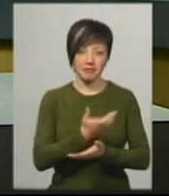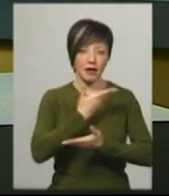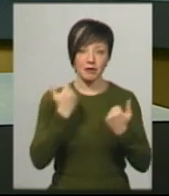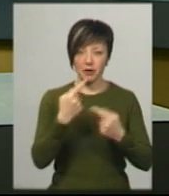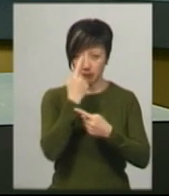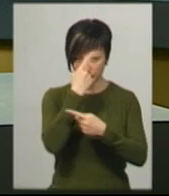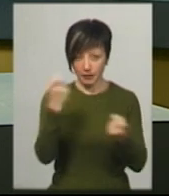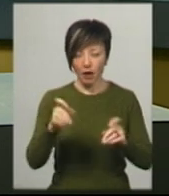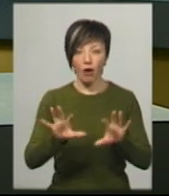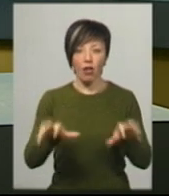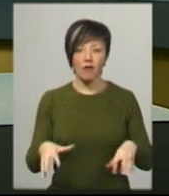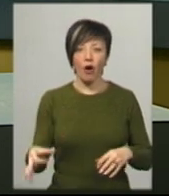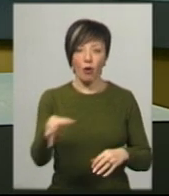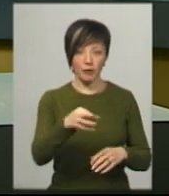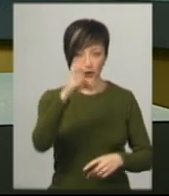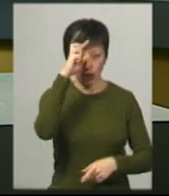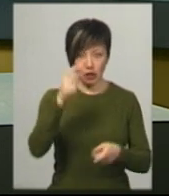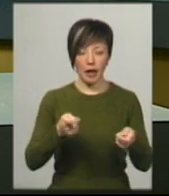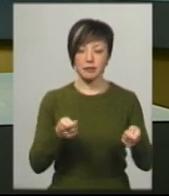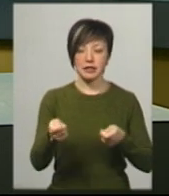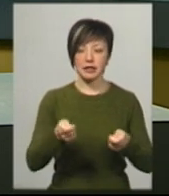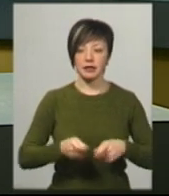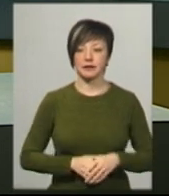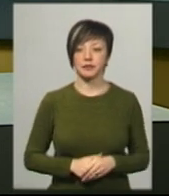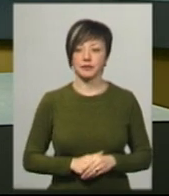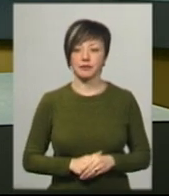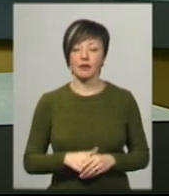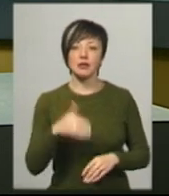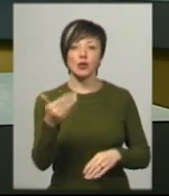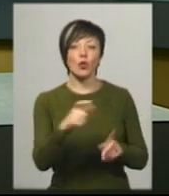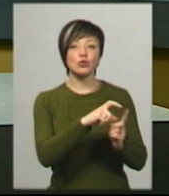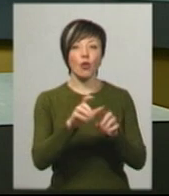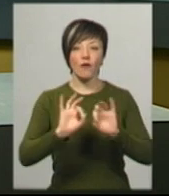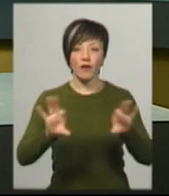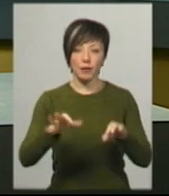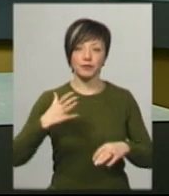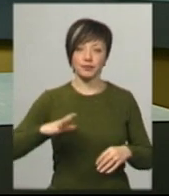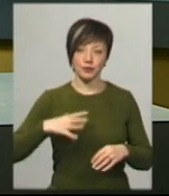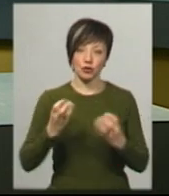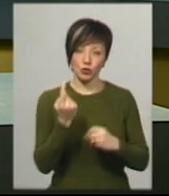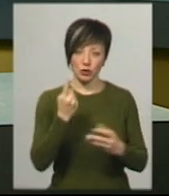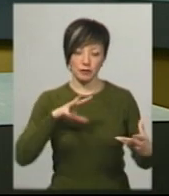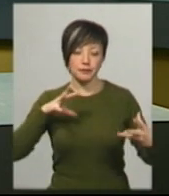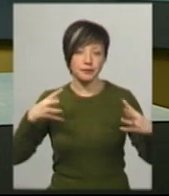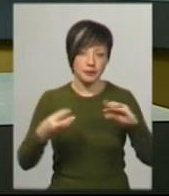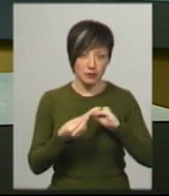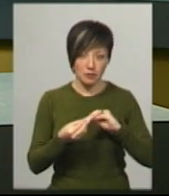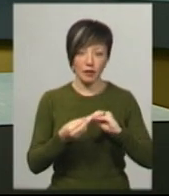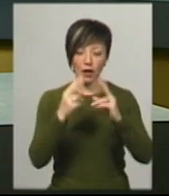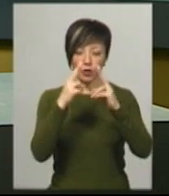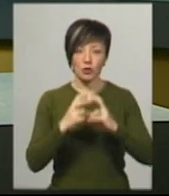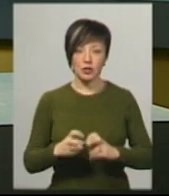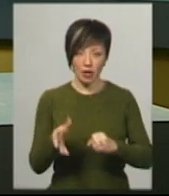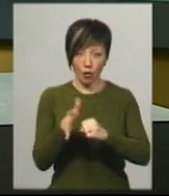сказав голова Хмельницької обласної державної адміністрації Дмитро Габінет. За його словами, очікують на ще один результат досліджень на ковід